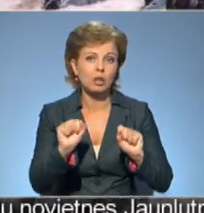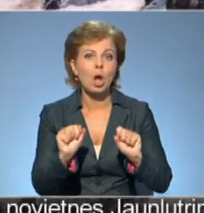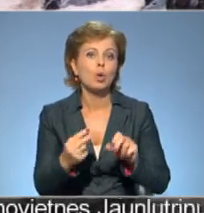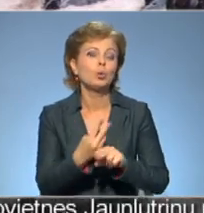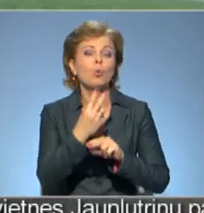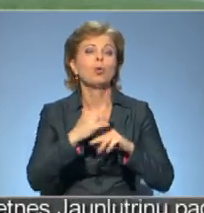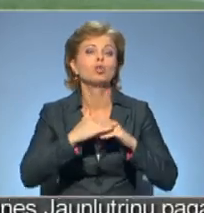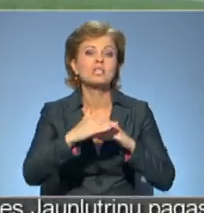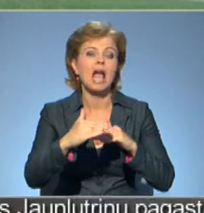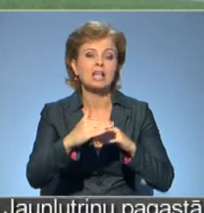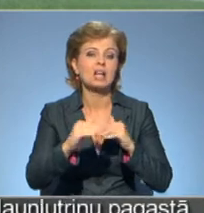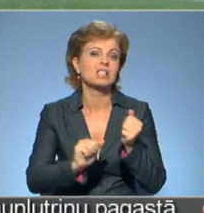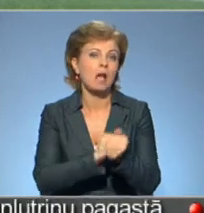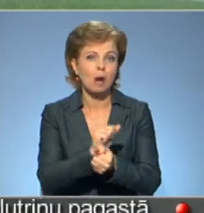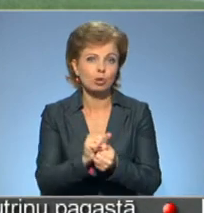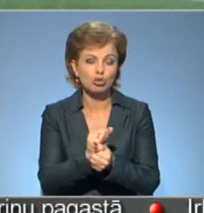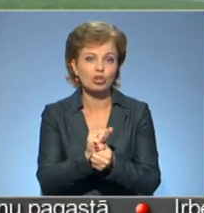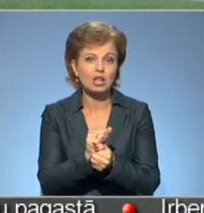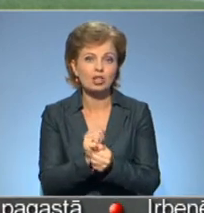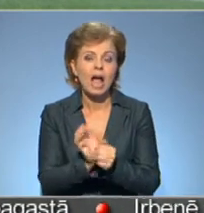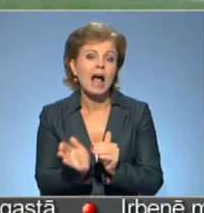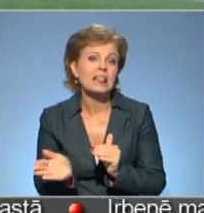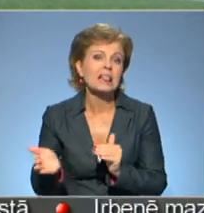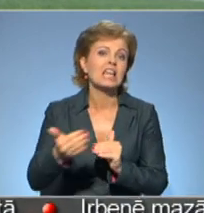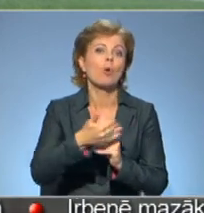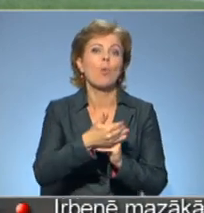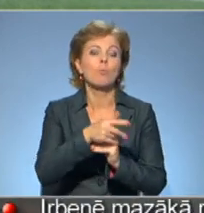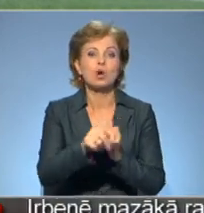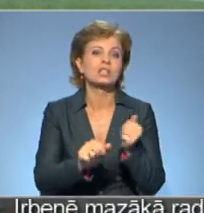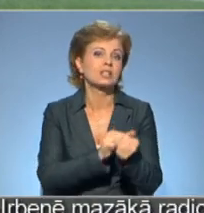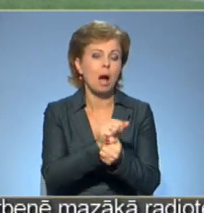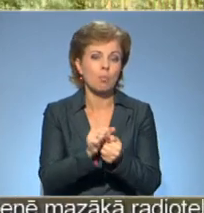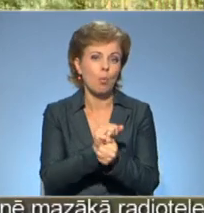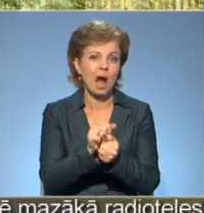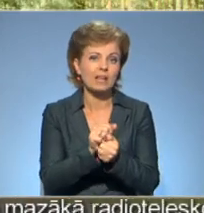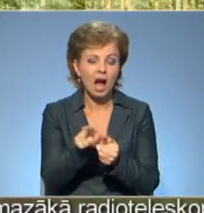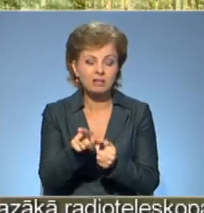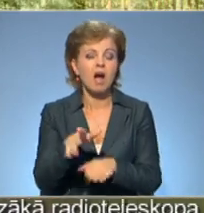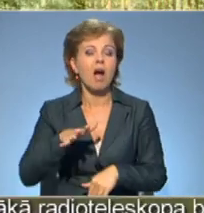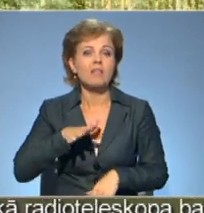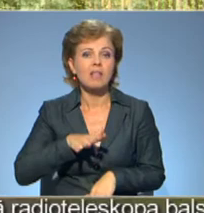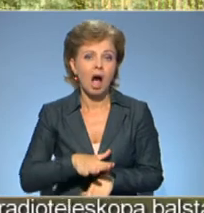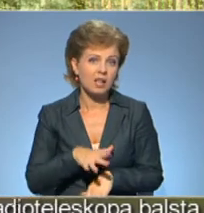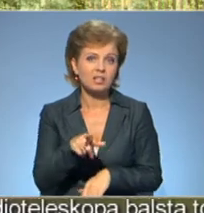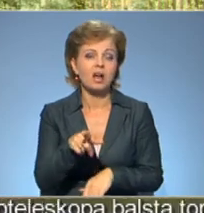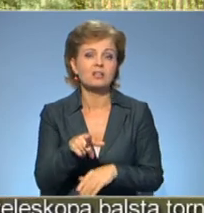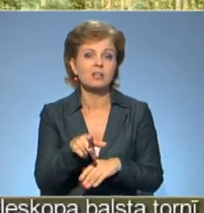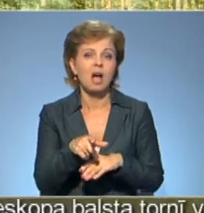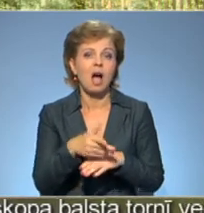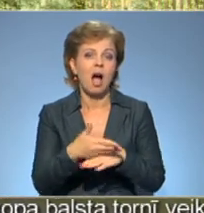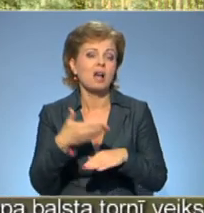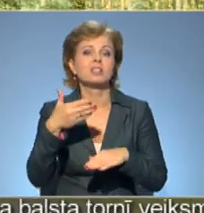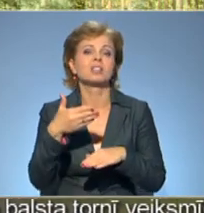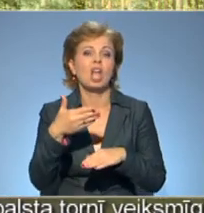ceļa sabrukšanu. Līkumu izsistīt, visās līkumos iekšējā malā ir izplēstīt. Nācies diezgan asā tonī